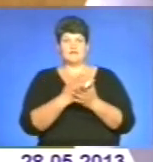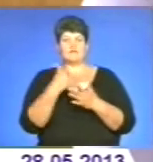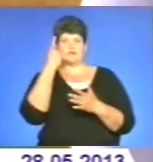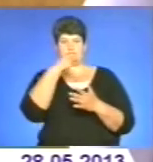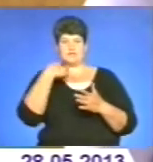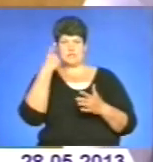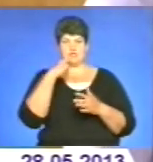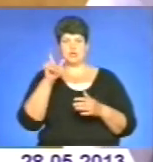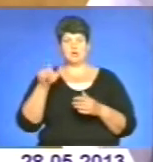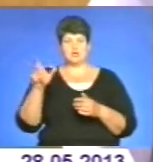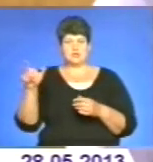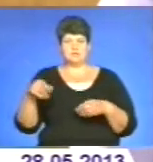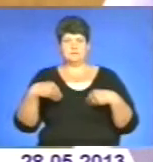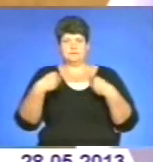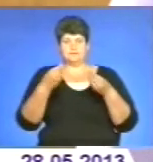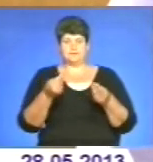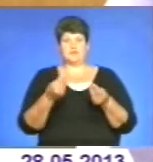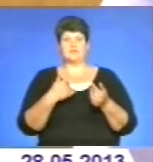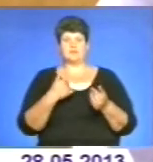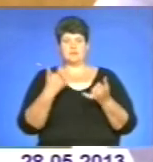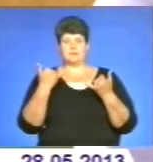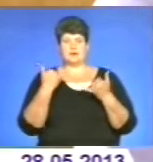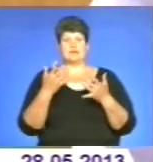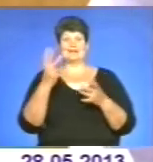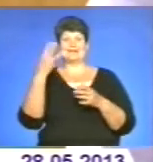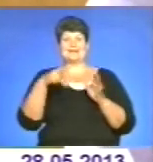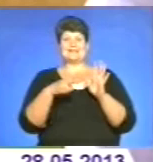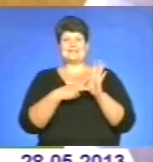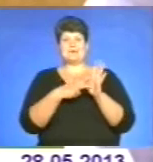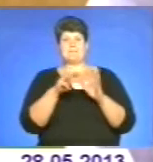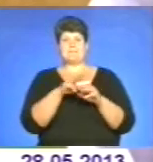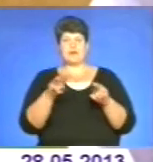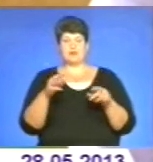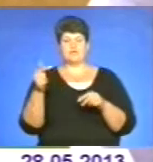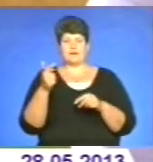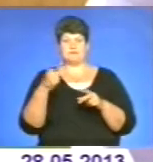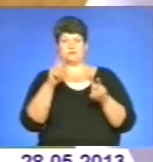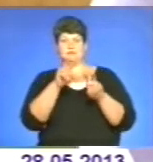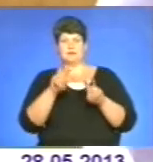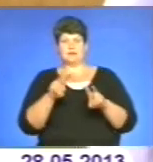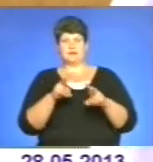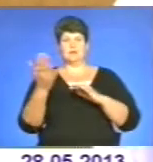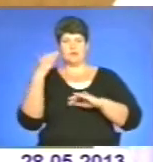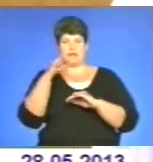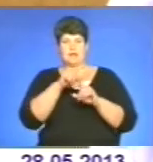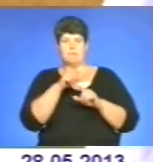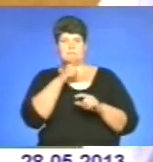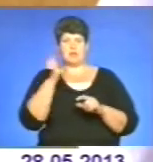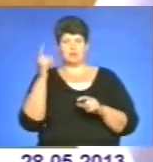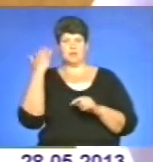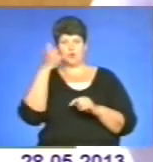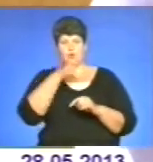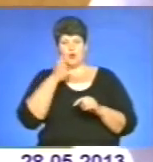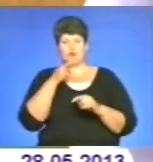сказати, що за цей період часу від фізичних осіб в нас надійшло 37 мільйонів гривень. Якщо аналізувати до переднього періоду, минулого року, то